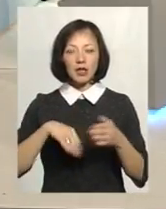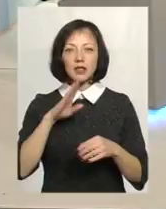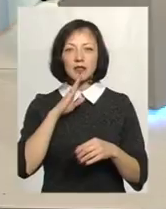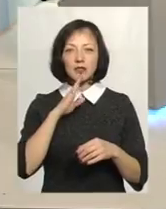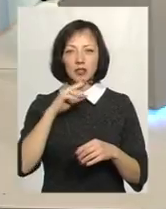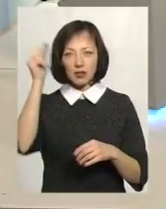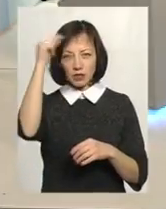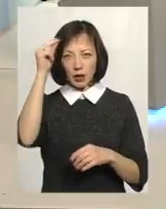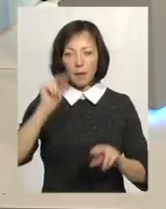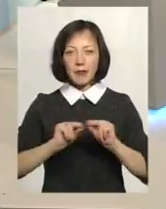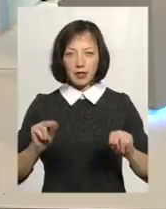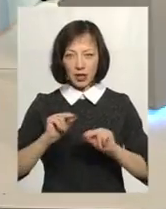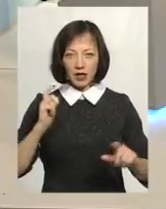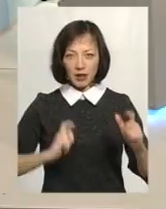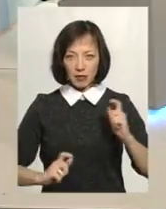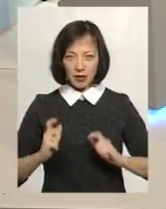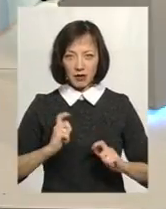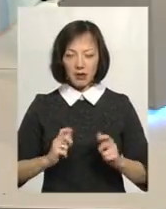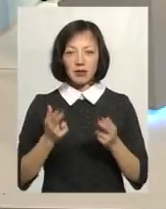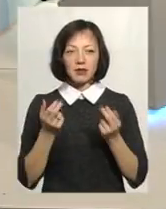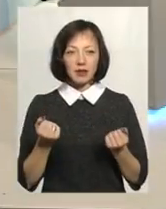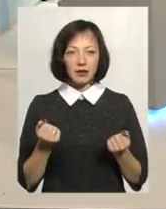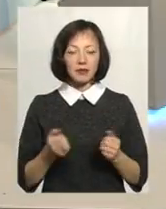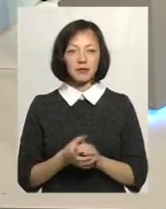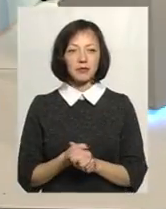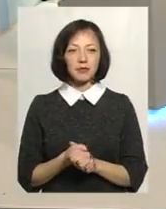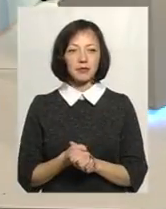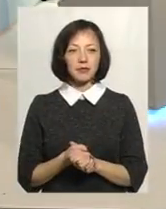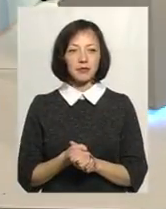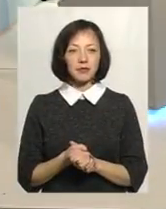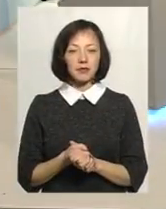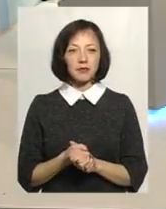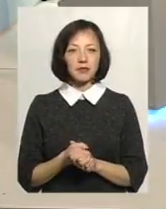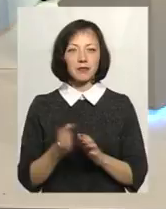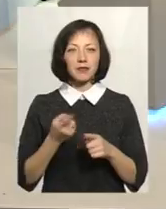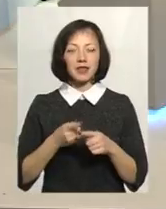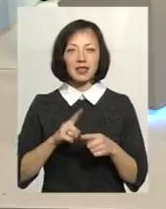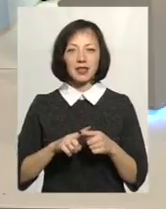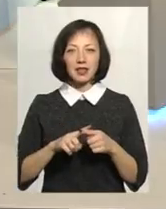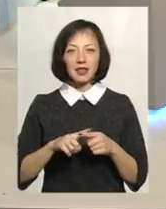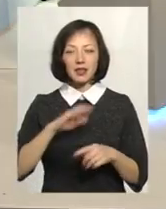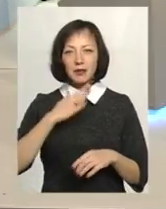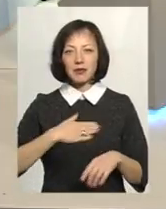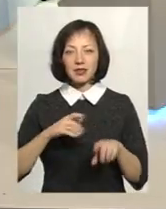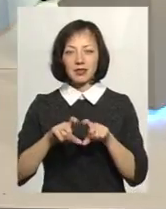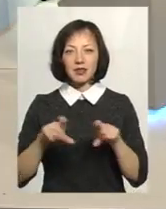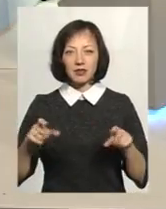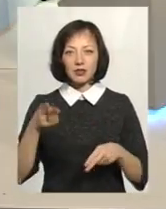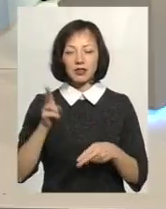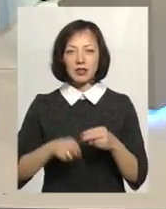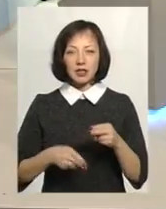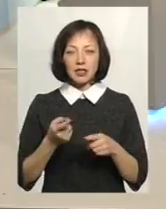навчаються в гуманітарно-педагогічній академії? Так. О, це мій заклад, бо я теж